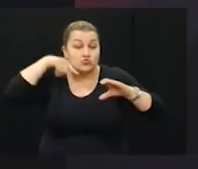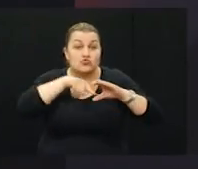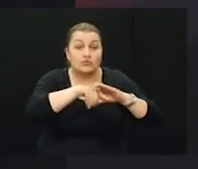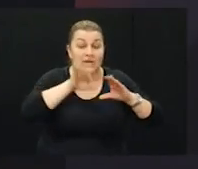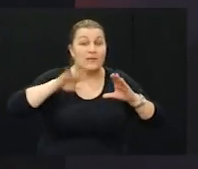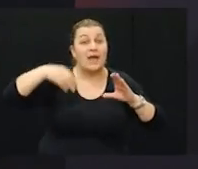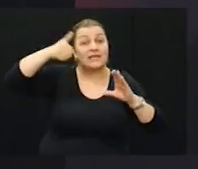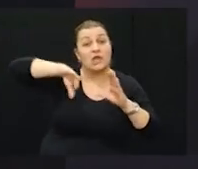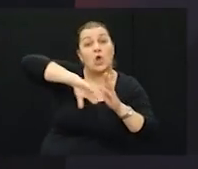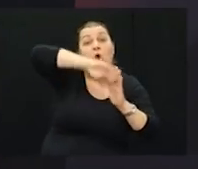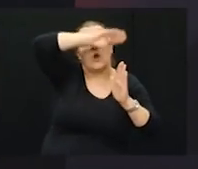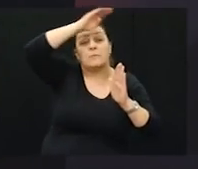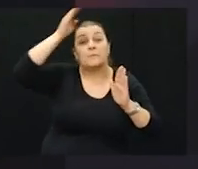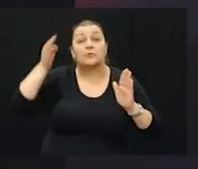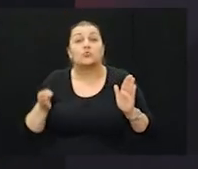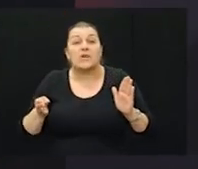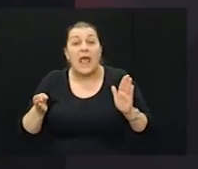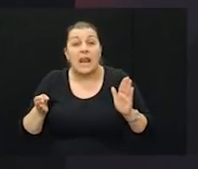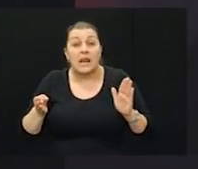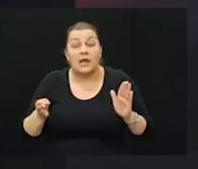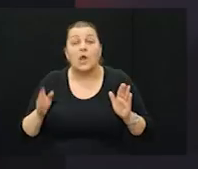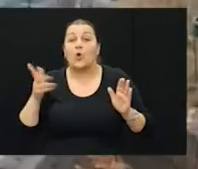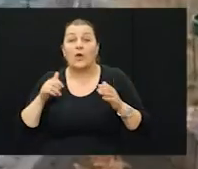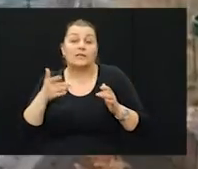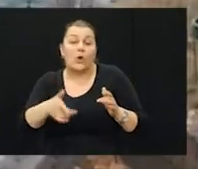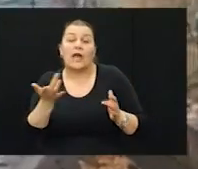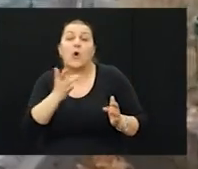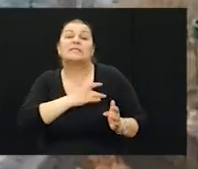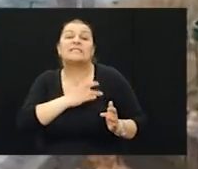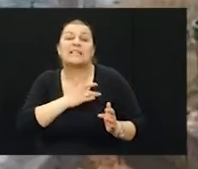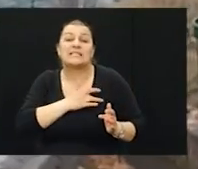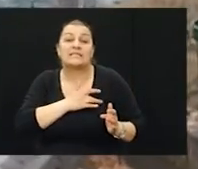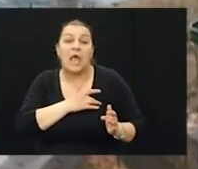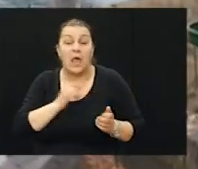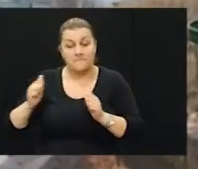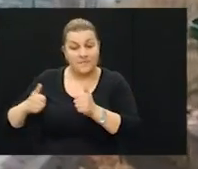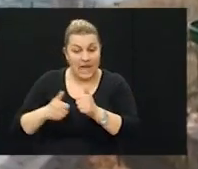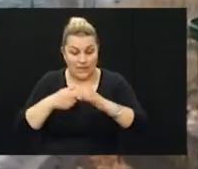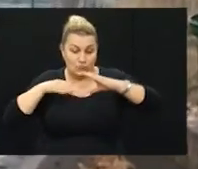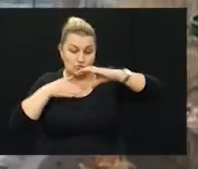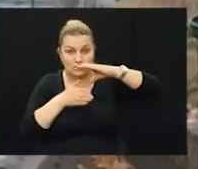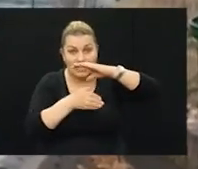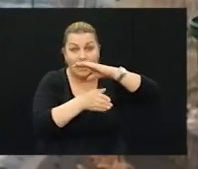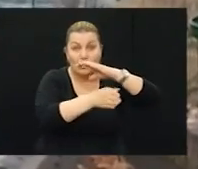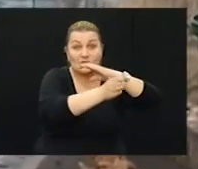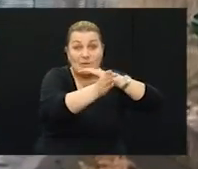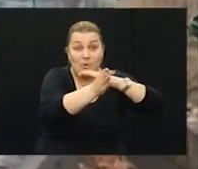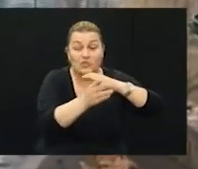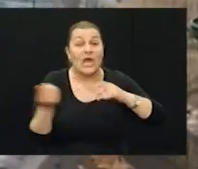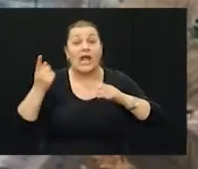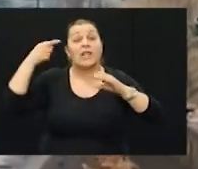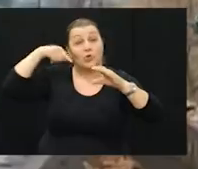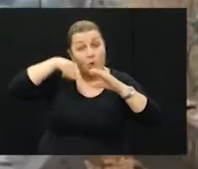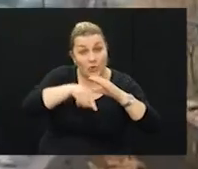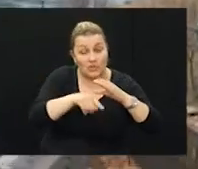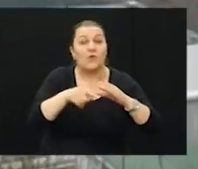koji oni nazivaju galerija. To je srce brane koji prati prirodnu konfiguraciju terena koji je. I kad dođete u njega, onda